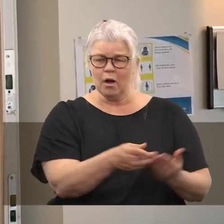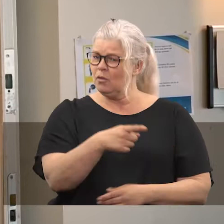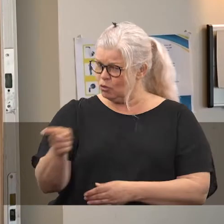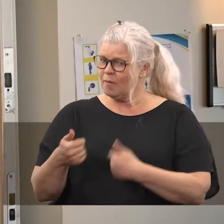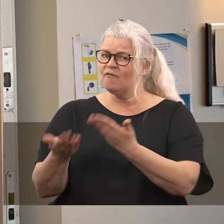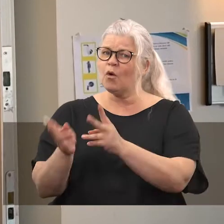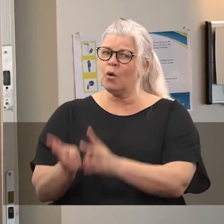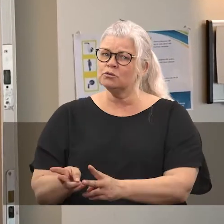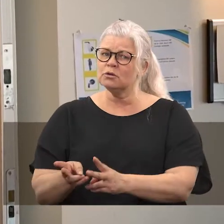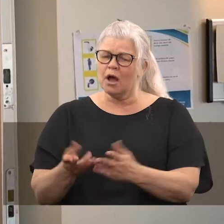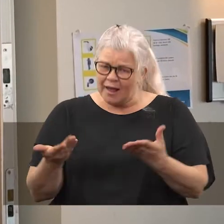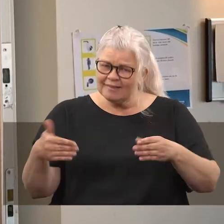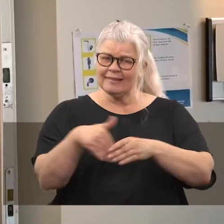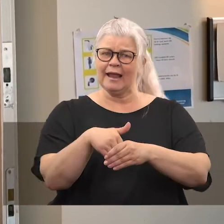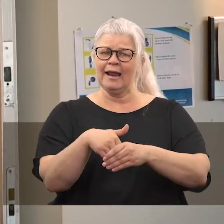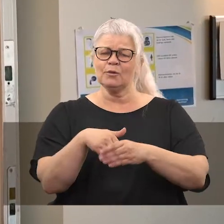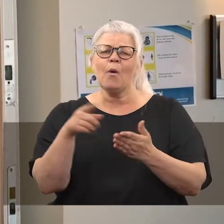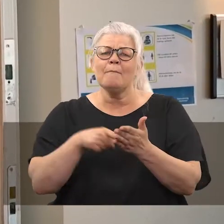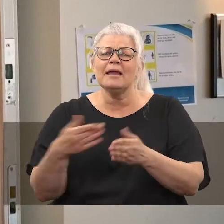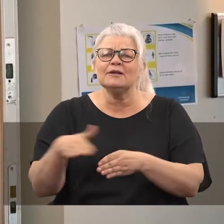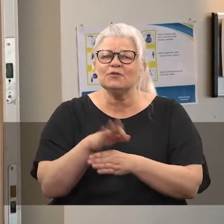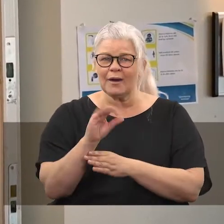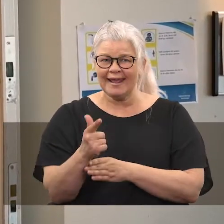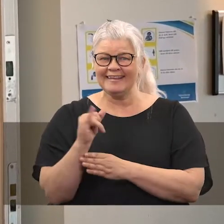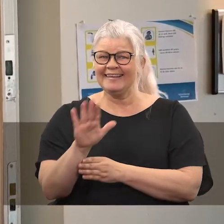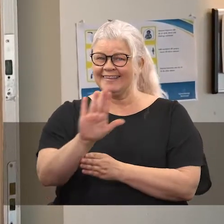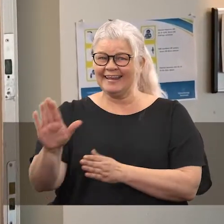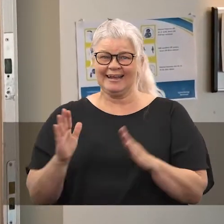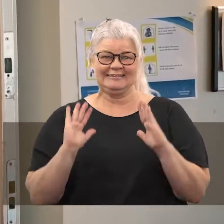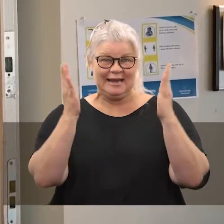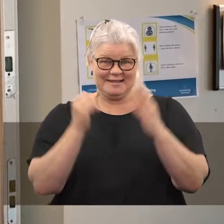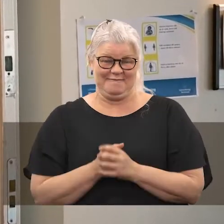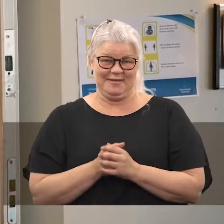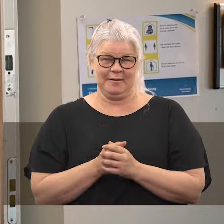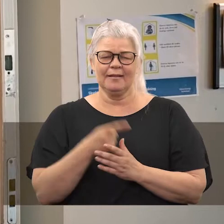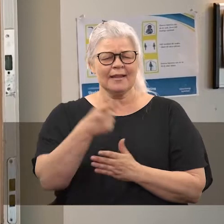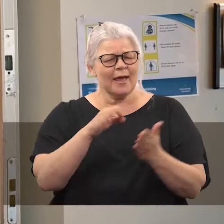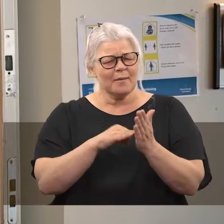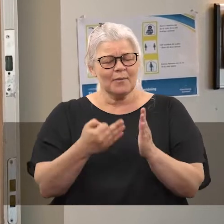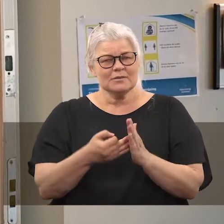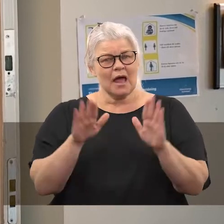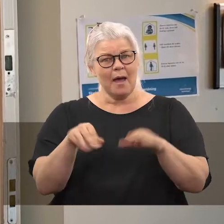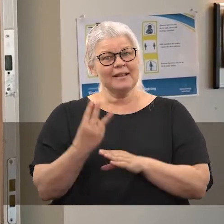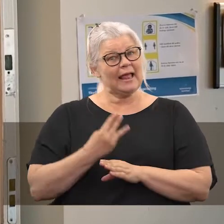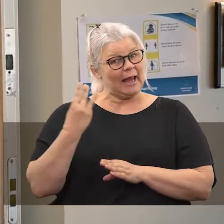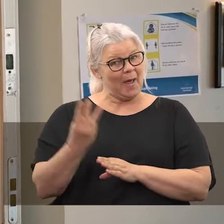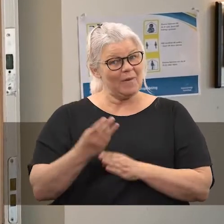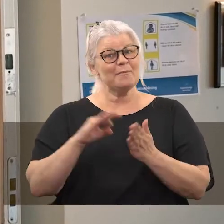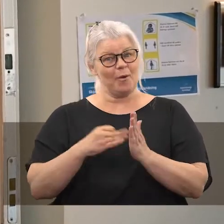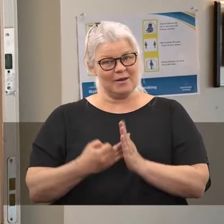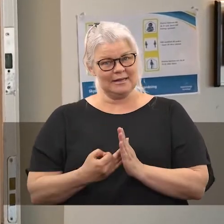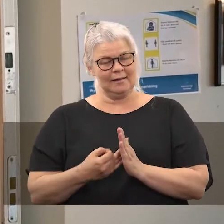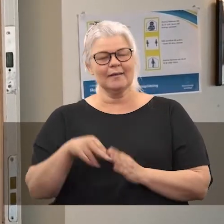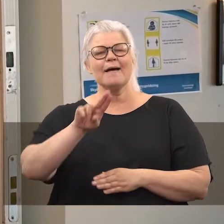genom delaktighet och meningsfullhet. Och det här projektet har varit ett treårigt